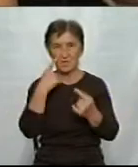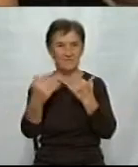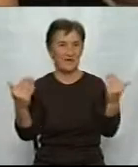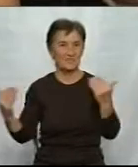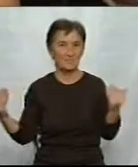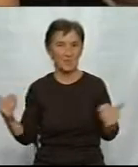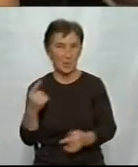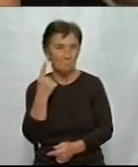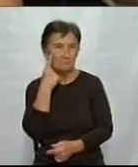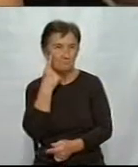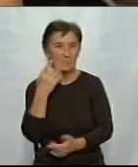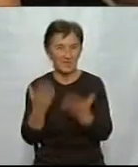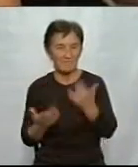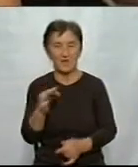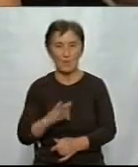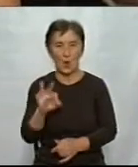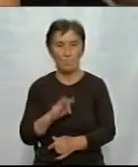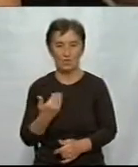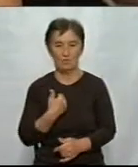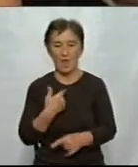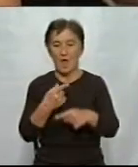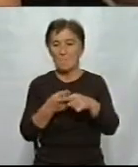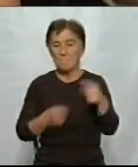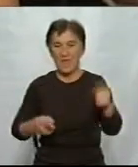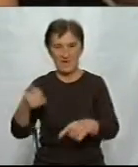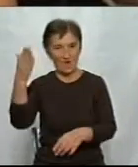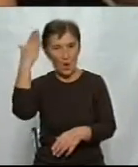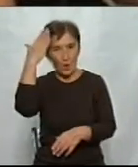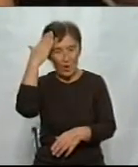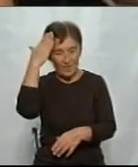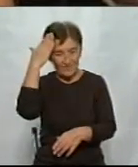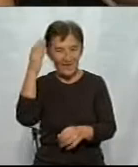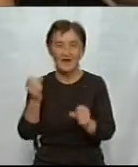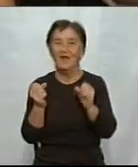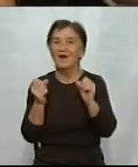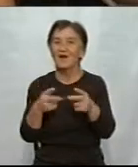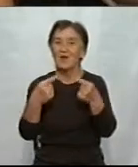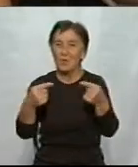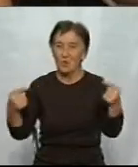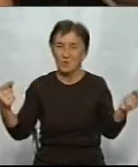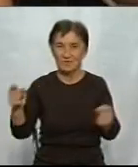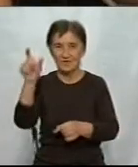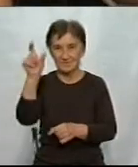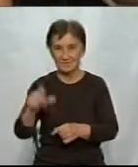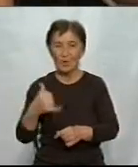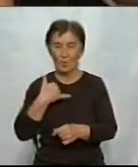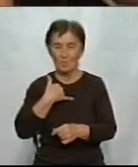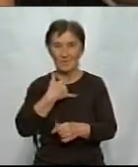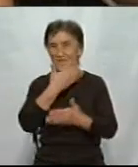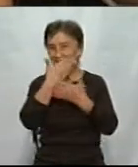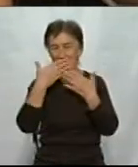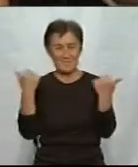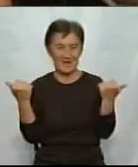якраз про мене. Півголови, як у кожної людини мистецтва, в мене, мабуть, немає.